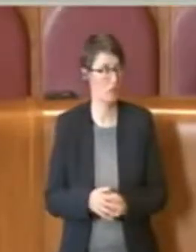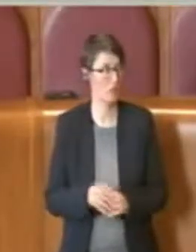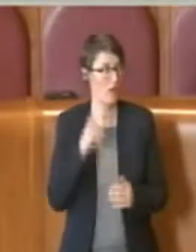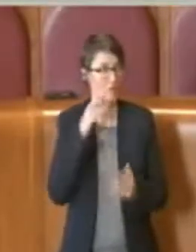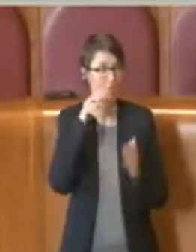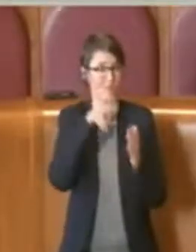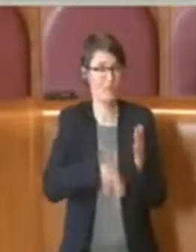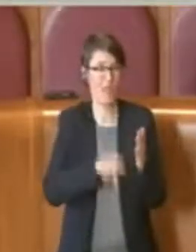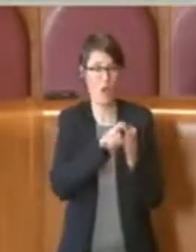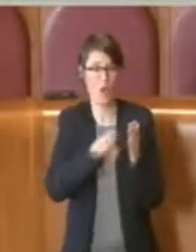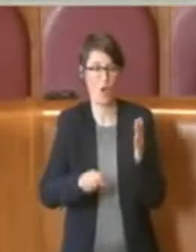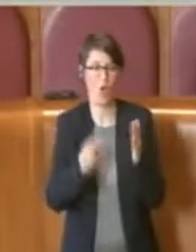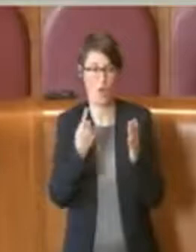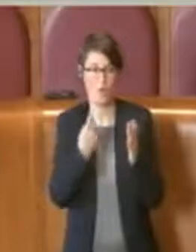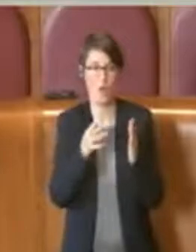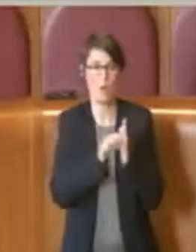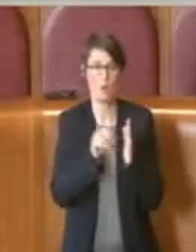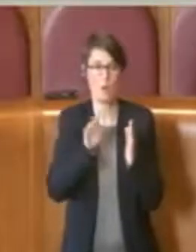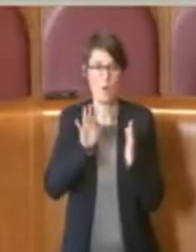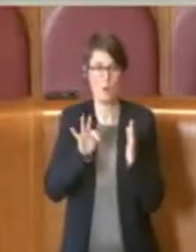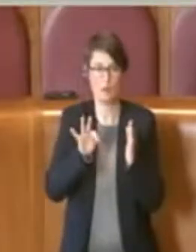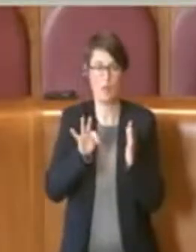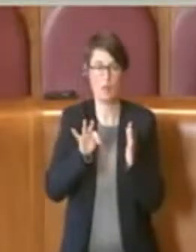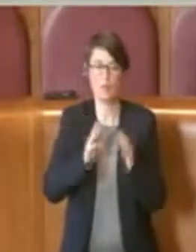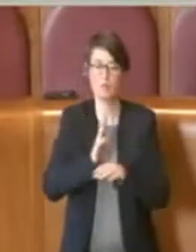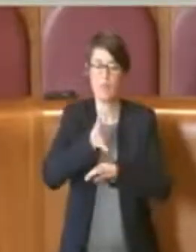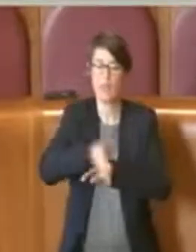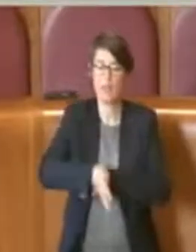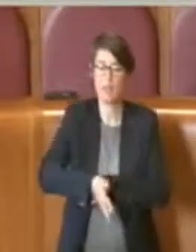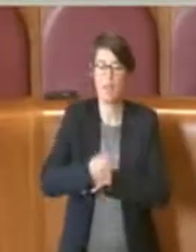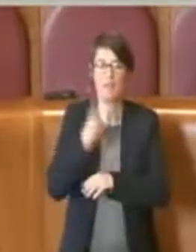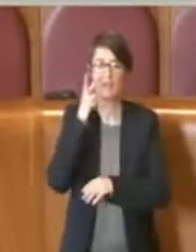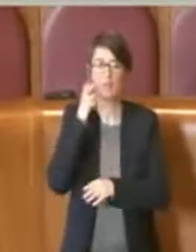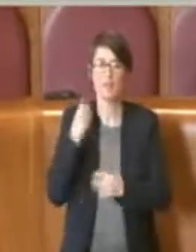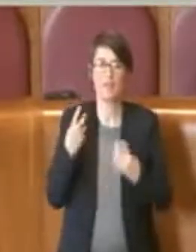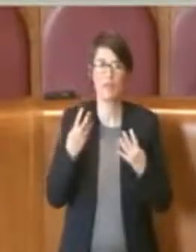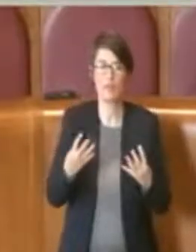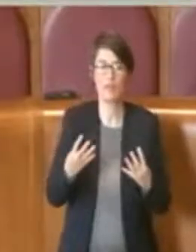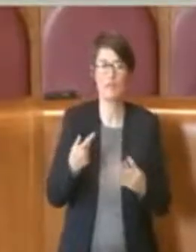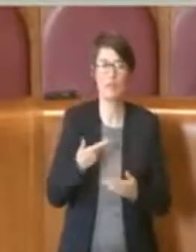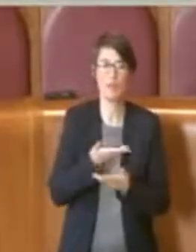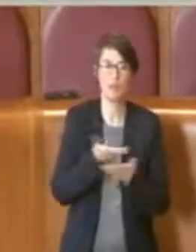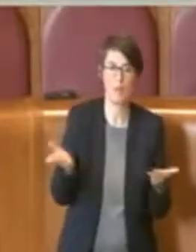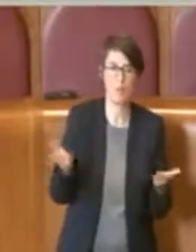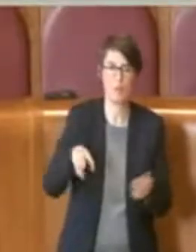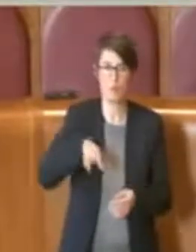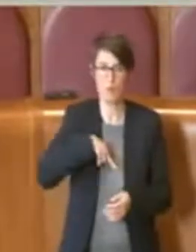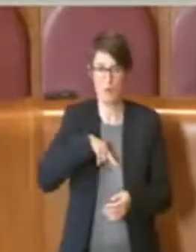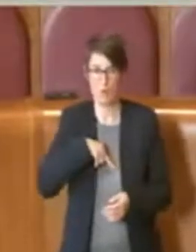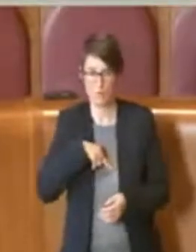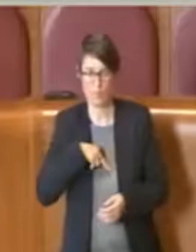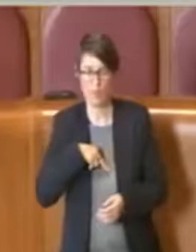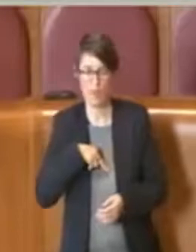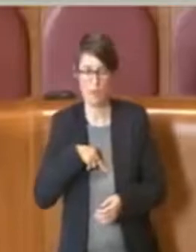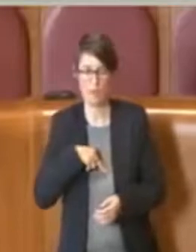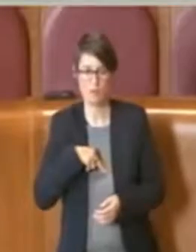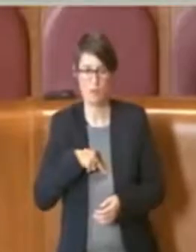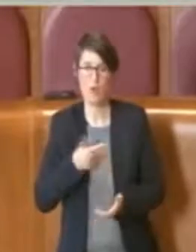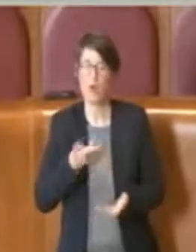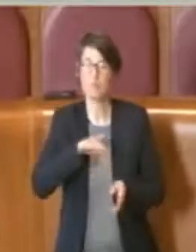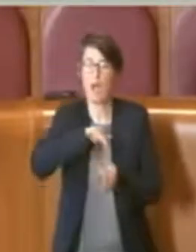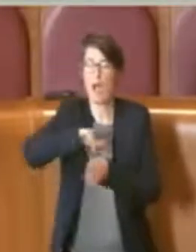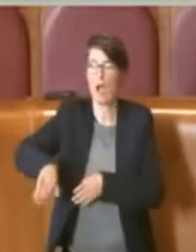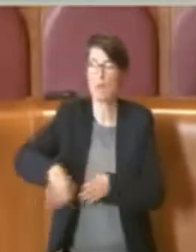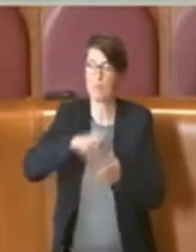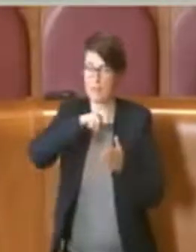comma 1 dell'articolo 40, interventi sul verde pubblico e privato, oggetto di speciale salvaguardia. Salva l'applicazione di specifiche